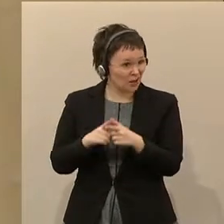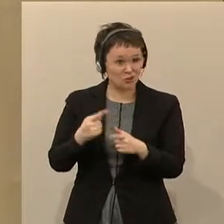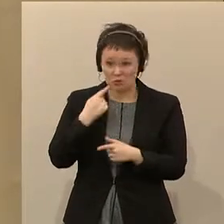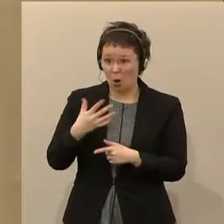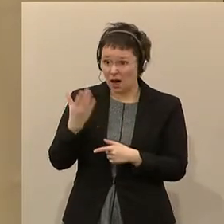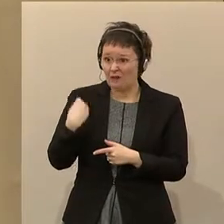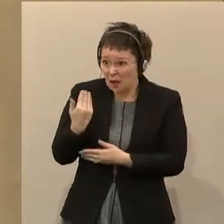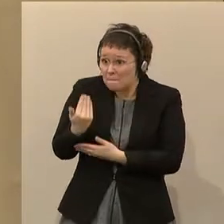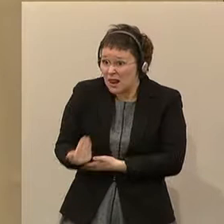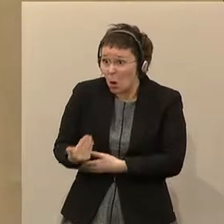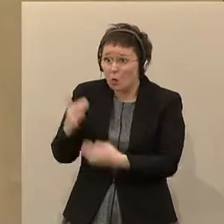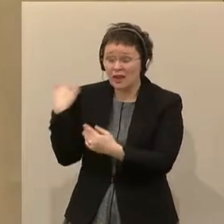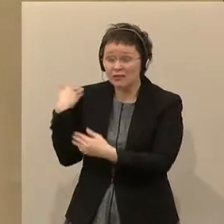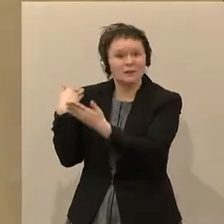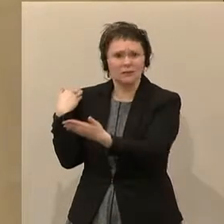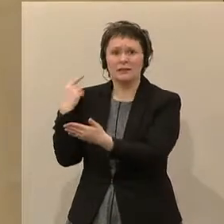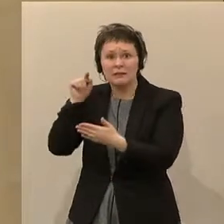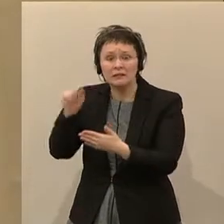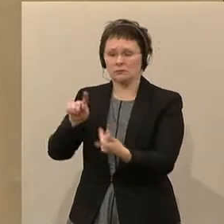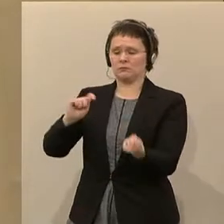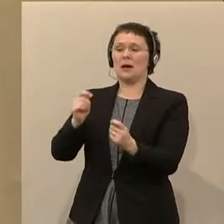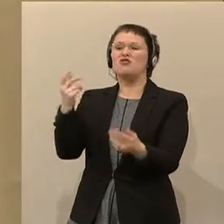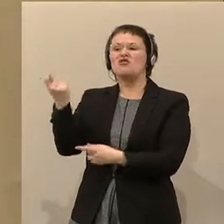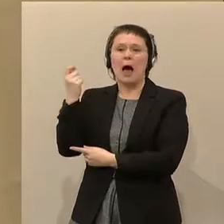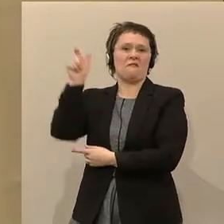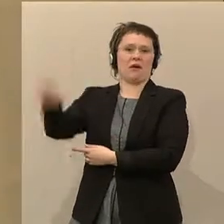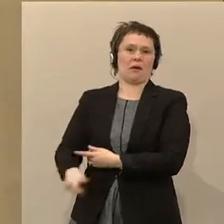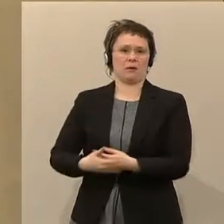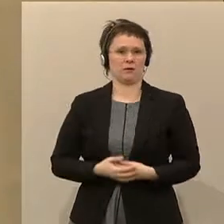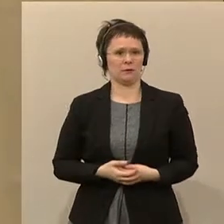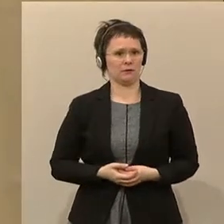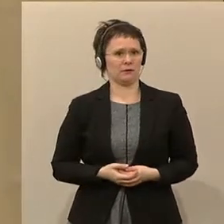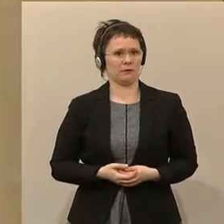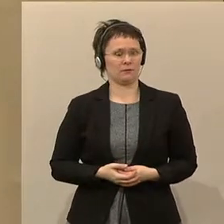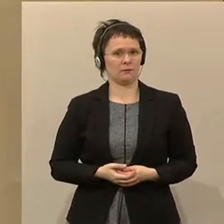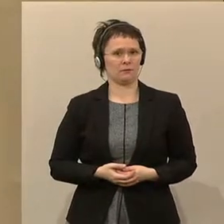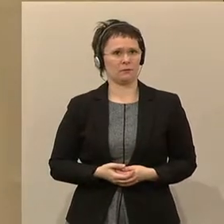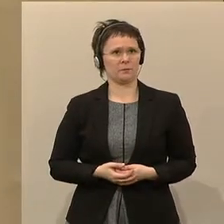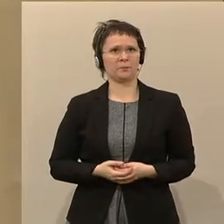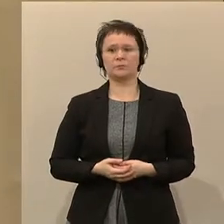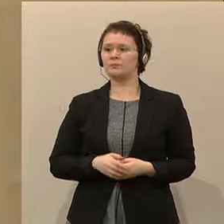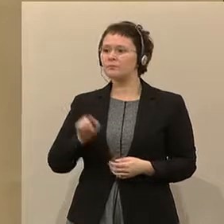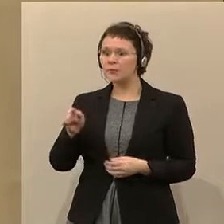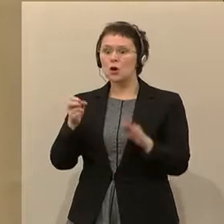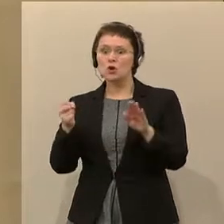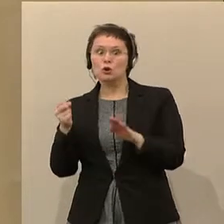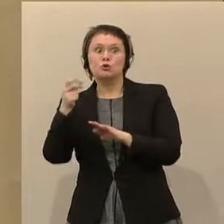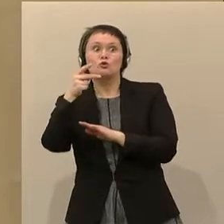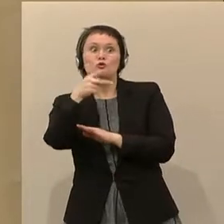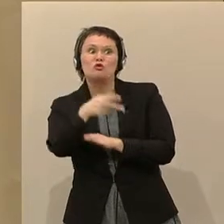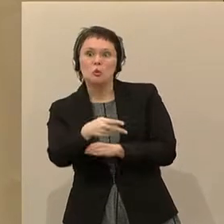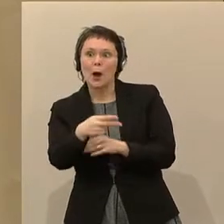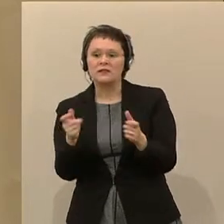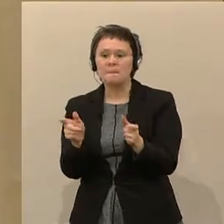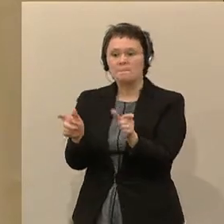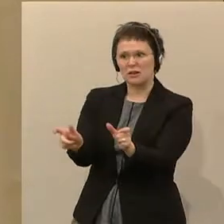Leistungsträgerinnen werden hier bestraft. Die Einführung von Zugangsbeschränkungen, die Nichtreparatur